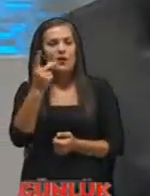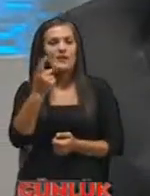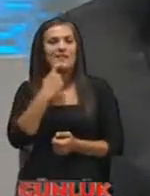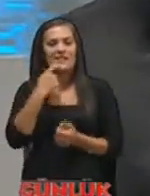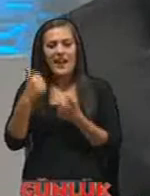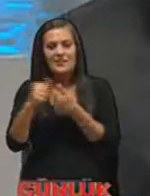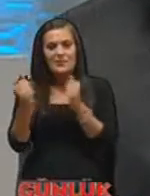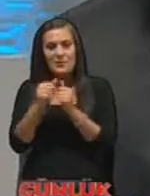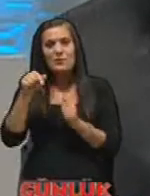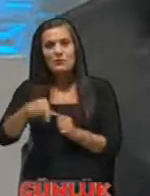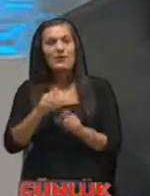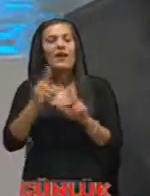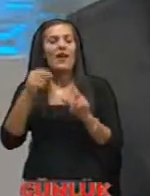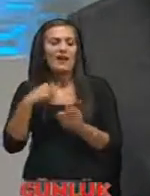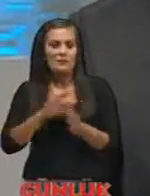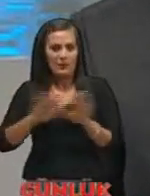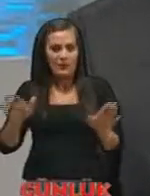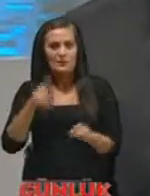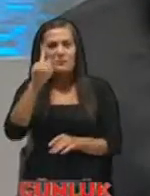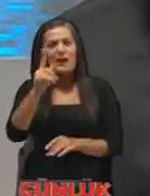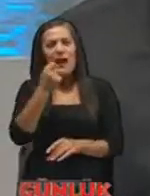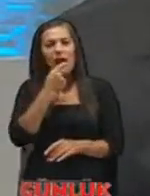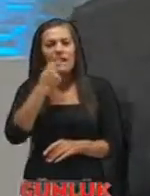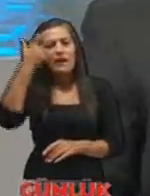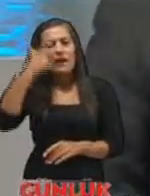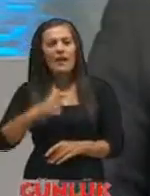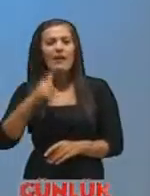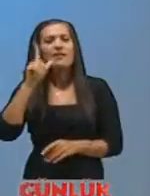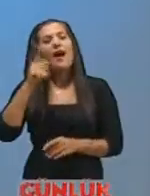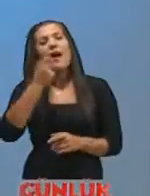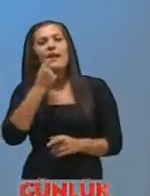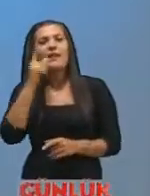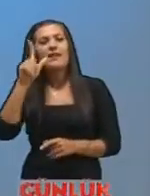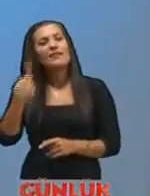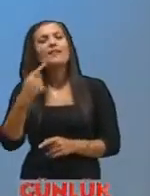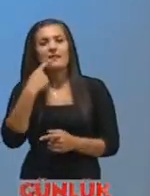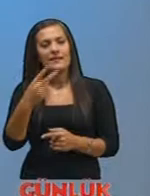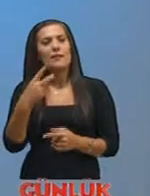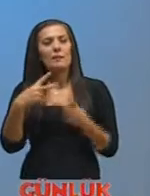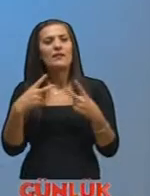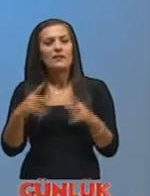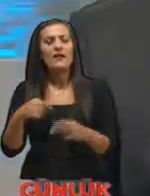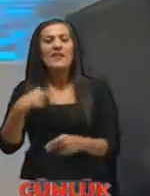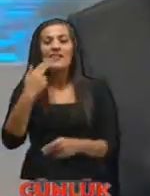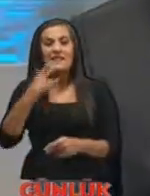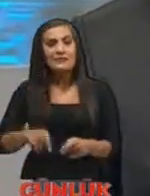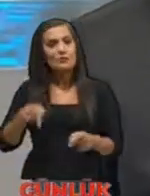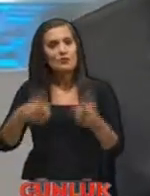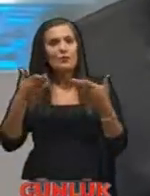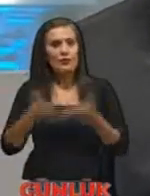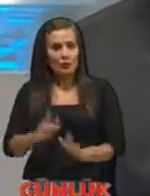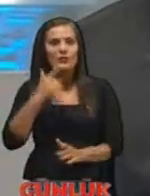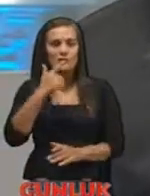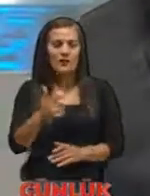yıl eşiyle birlikte burada tamamlamış Bir Ankaralı diyebileceğiniz Hemşehriniz olarak 12 yıl Hele hele kızının da burada doğduğunu